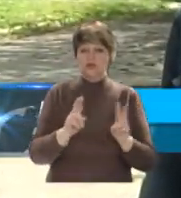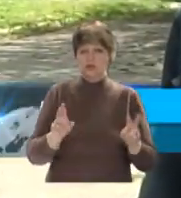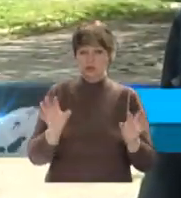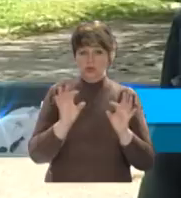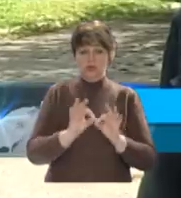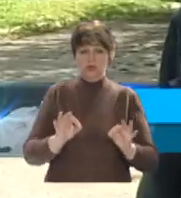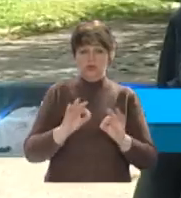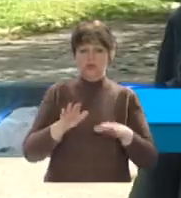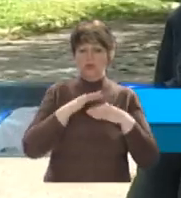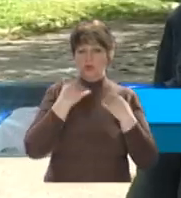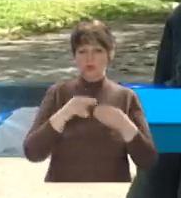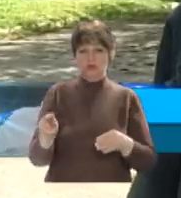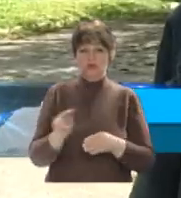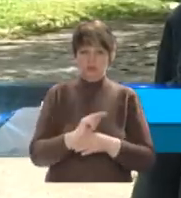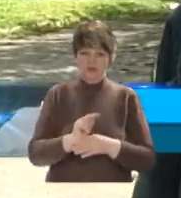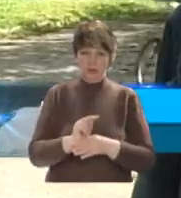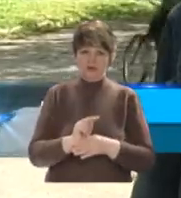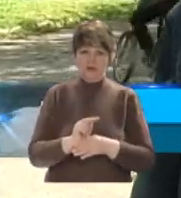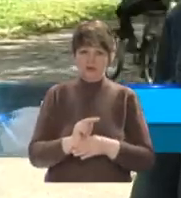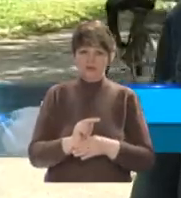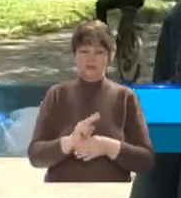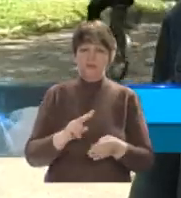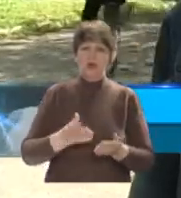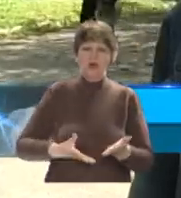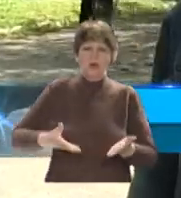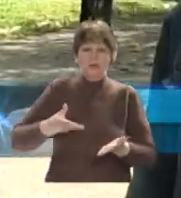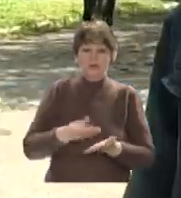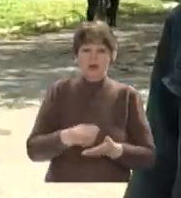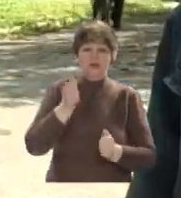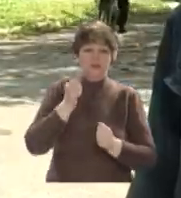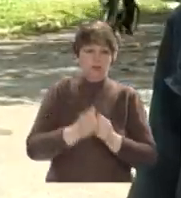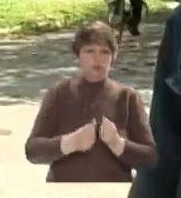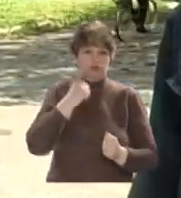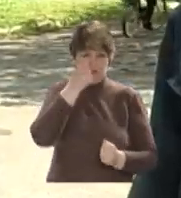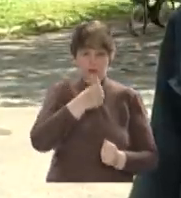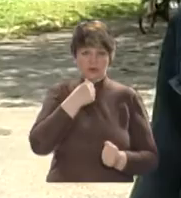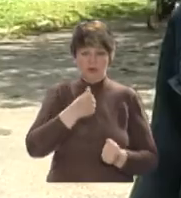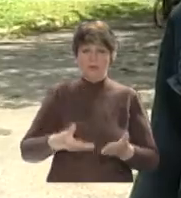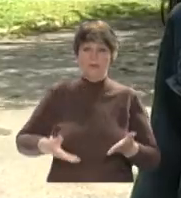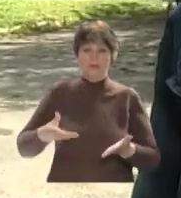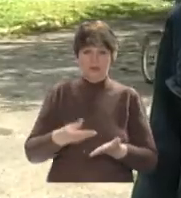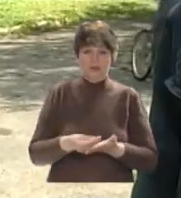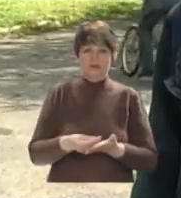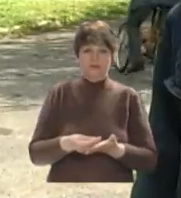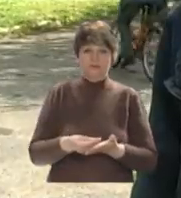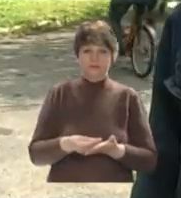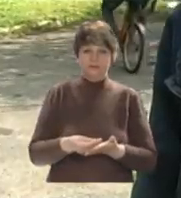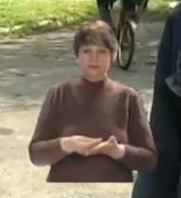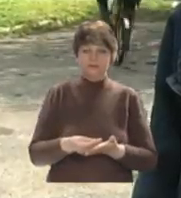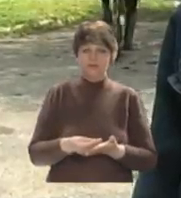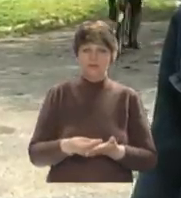виправляти. Платимо кожний рік. Платимо